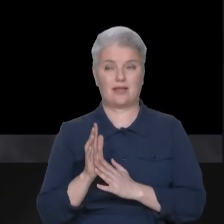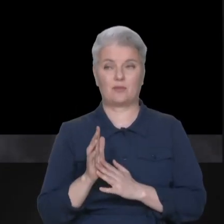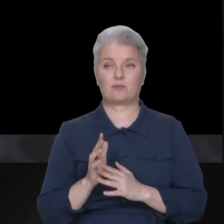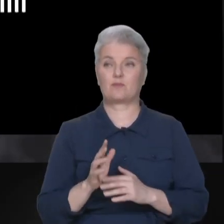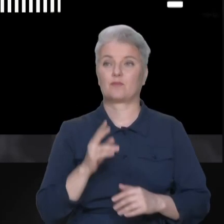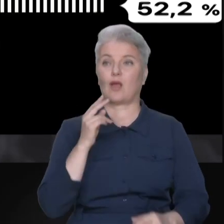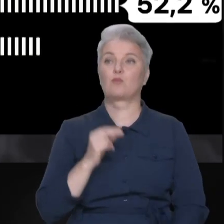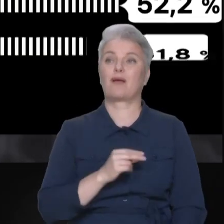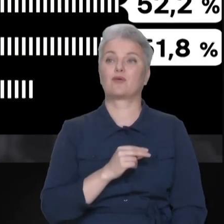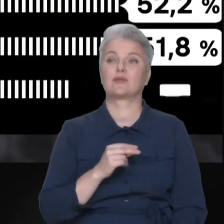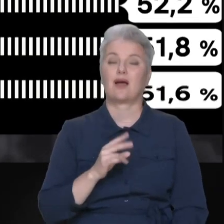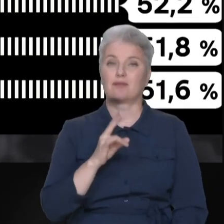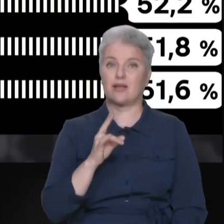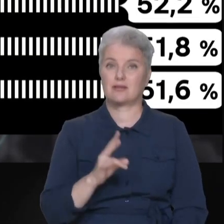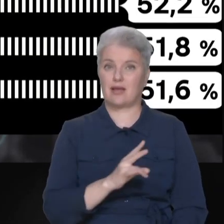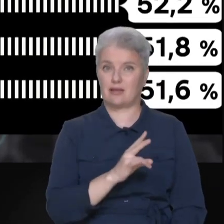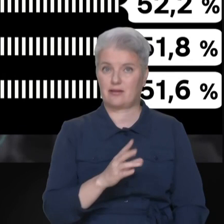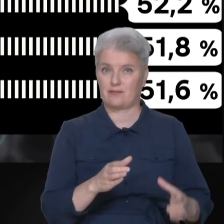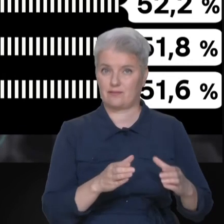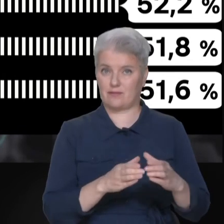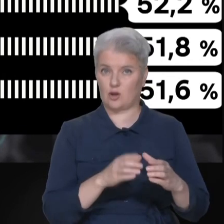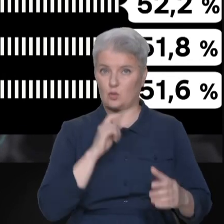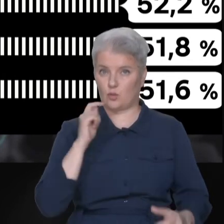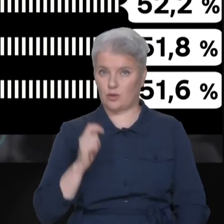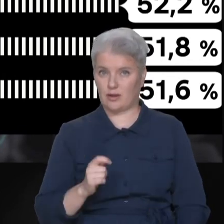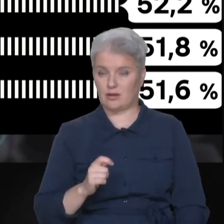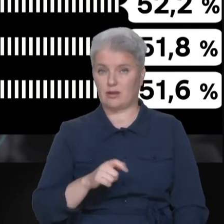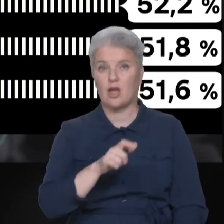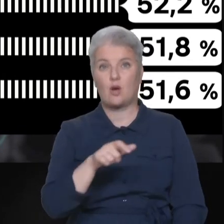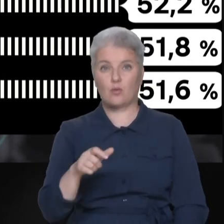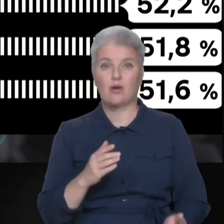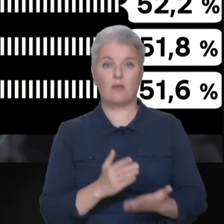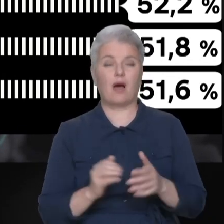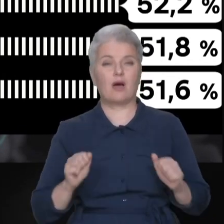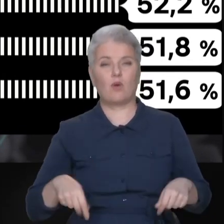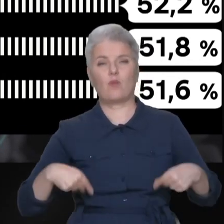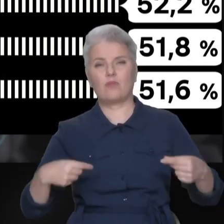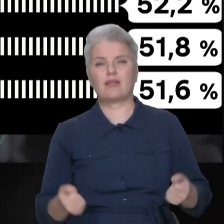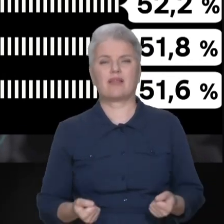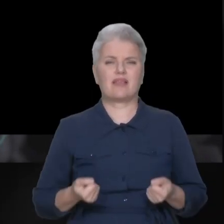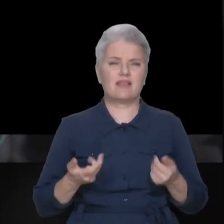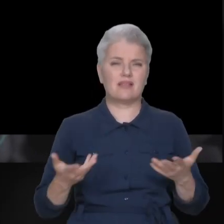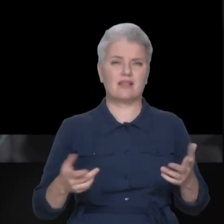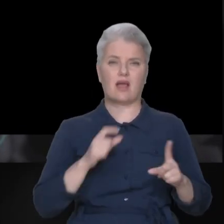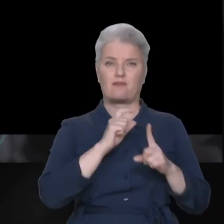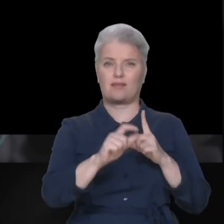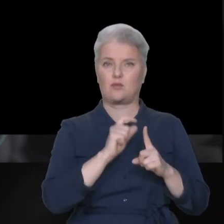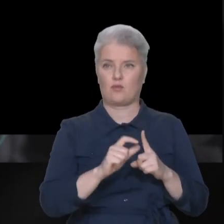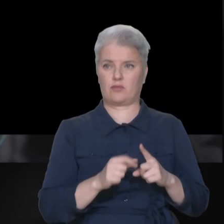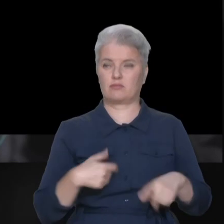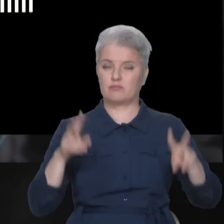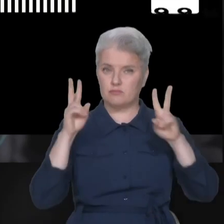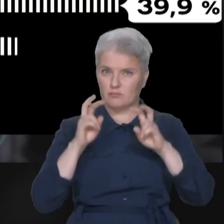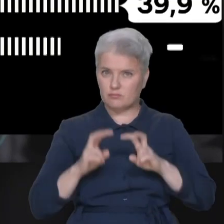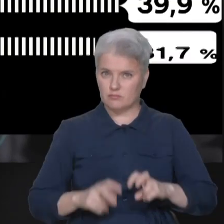Православна церква України. Тобто українці мали змогу дати кілька відповідей. І от проаналізувавши